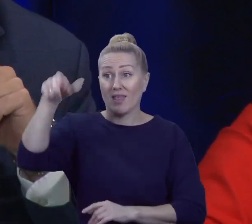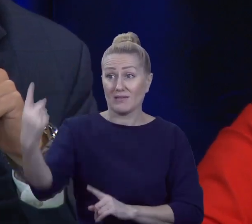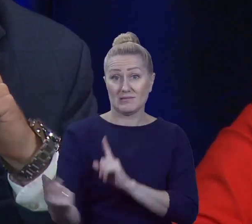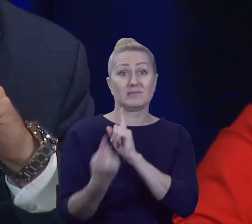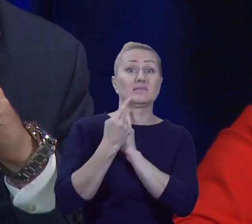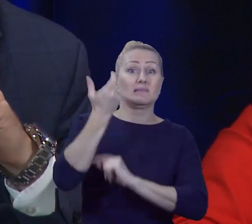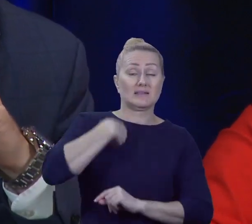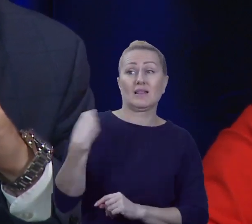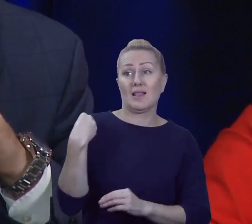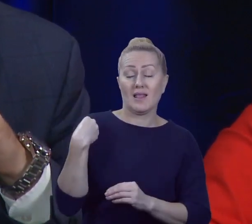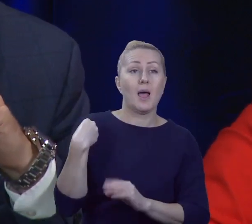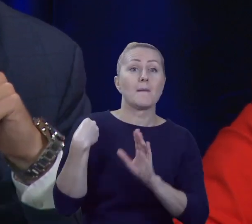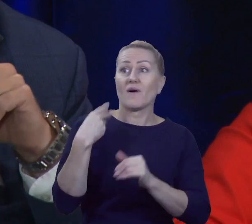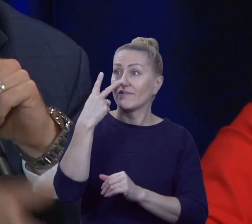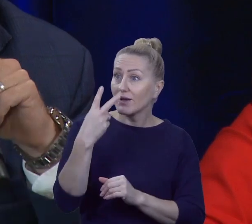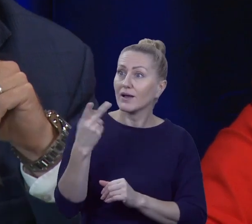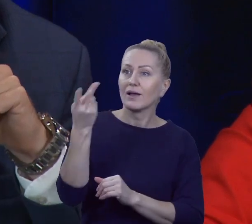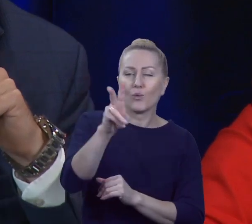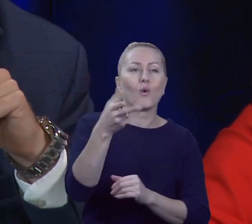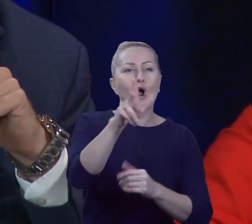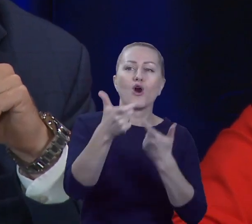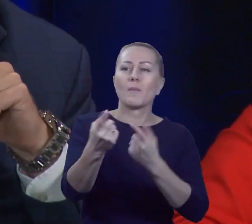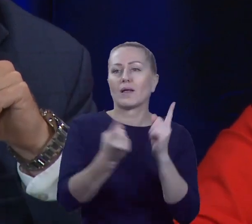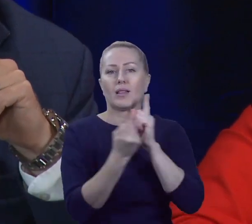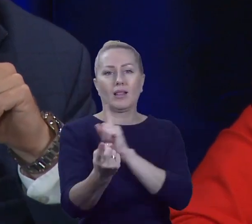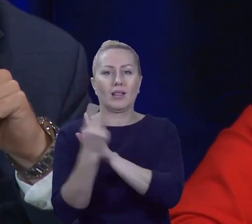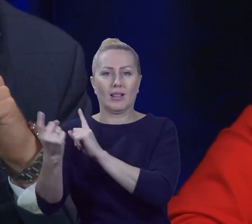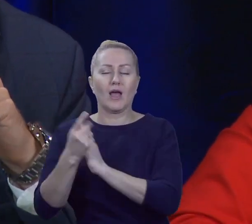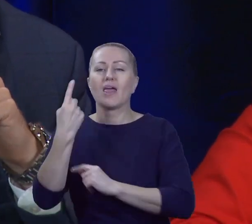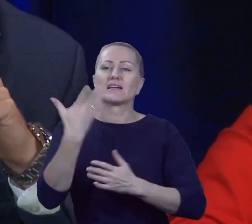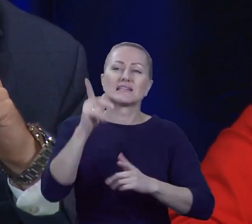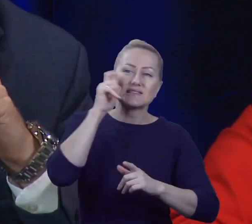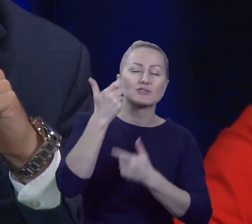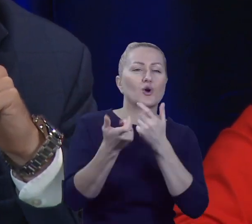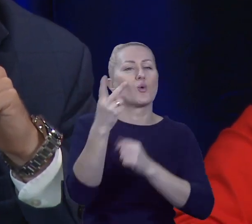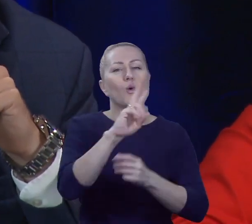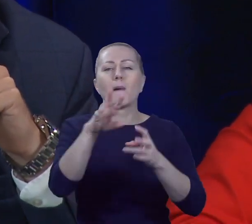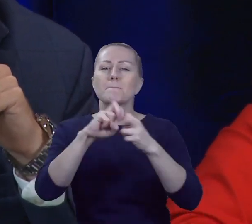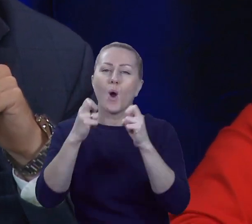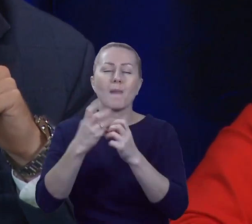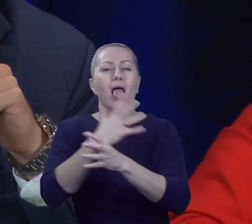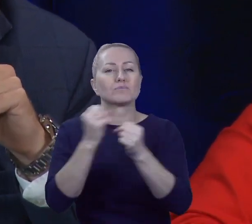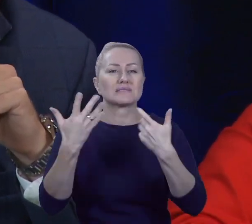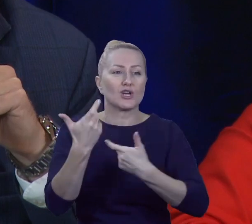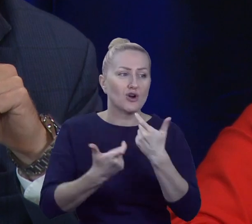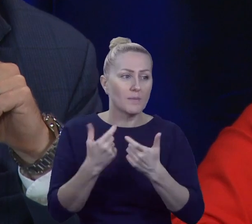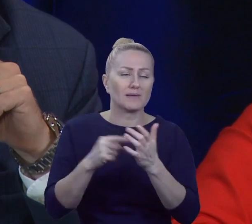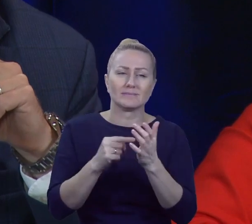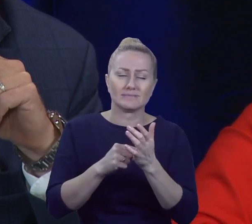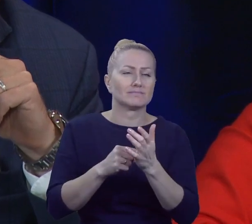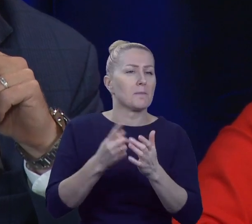za chwilę przychodzi pięć kolejnych. Jedna zrobić zdjęcie, druga porozmawiać, trzecia z jakimś problemem do rozwiązania i my jesteśmy